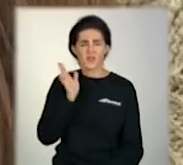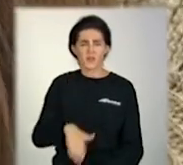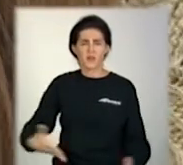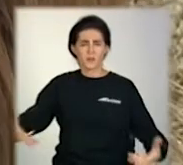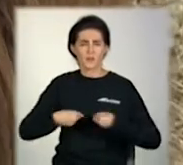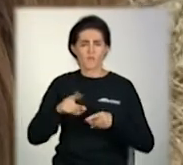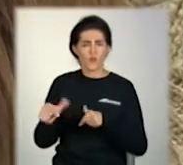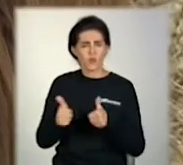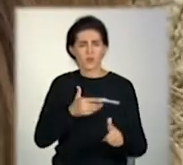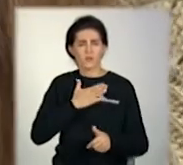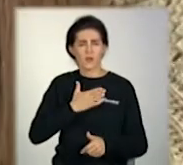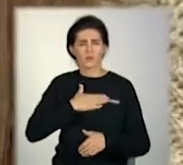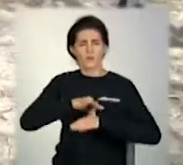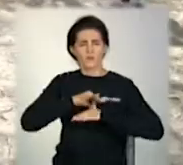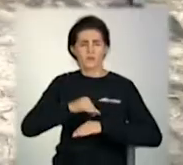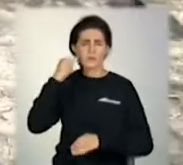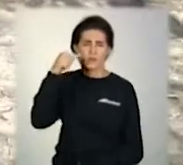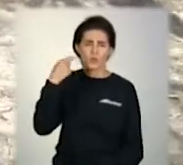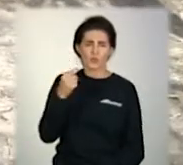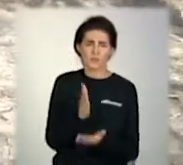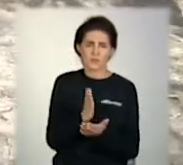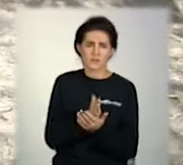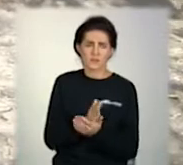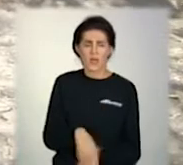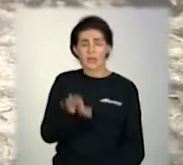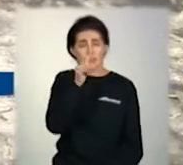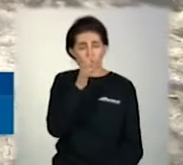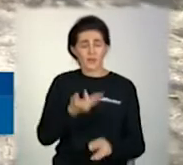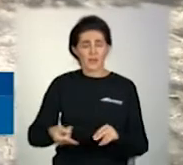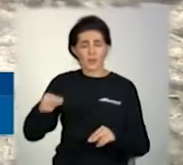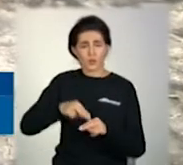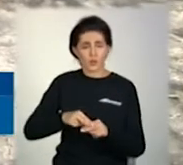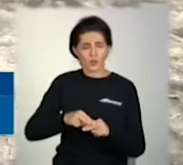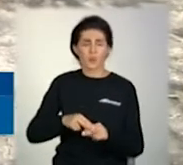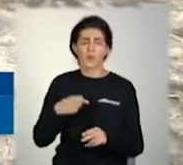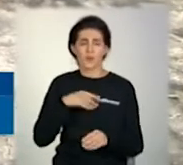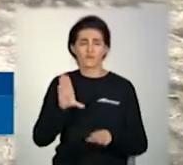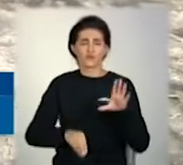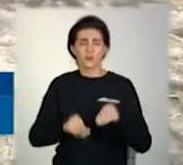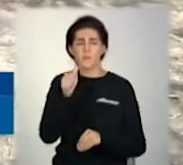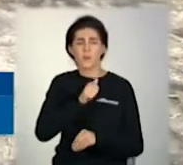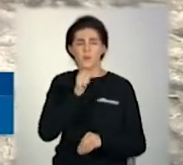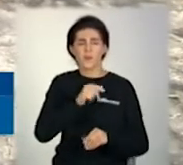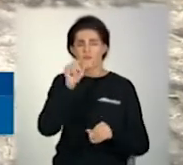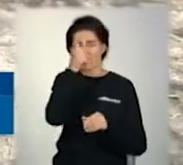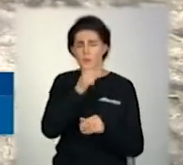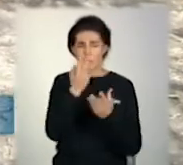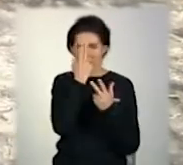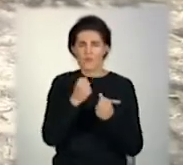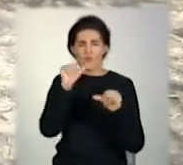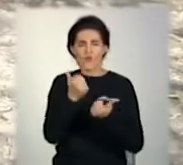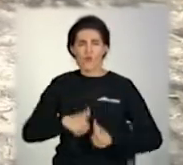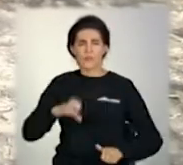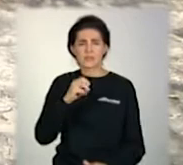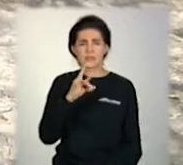наш психологічний та фізичний стан. Гумор – це спроба адаптуватись до якихось стресових